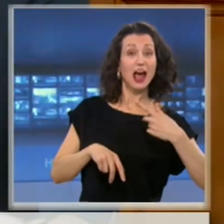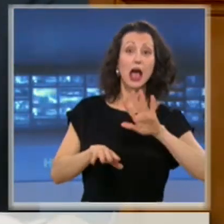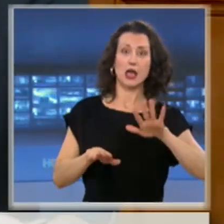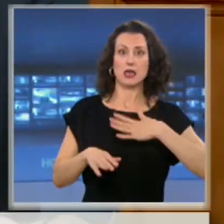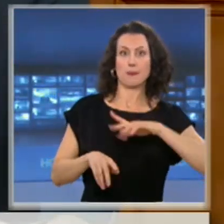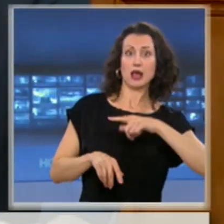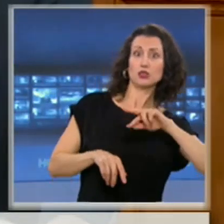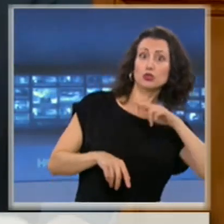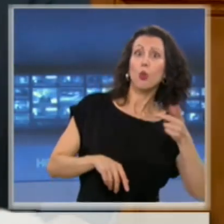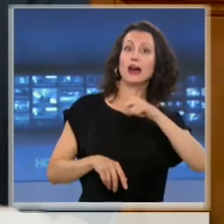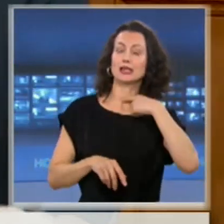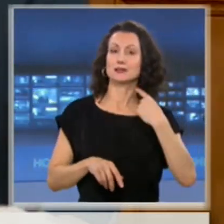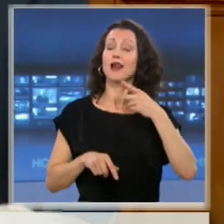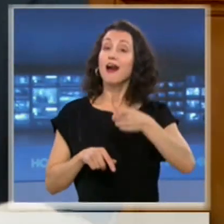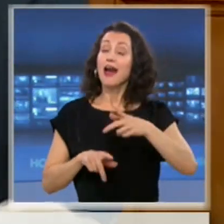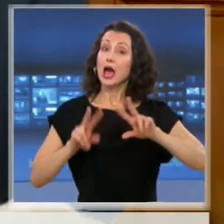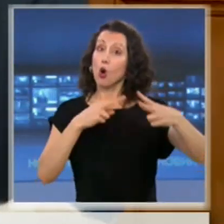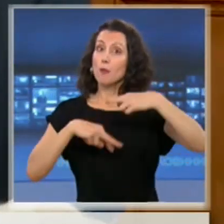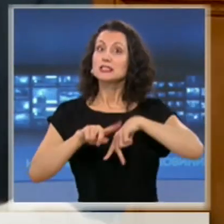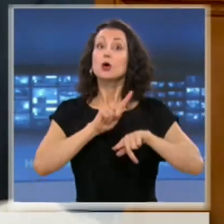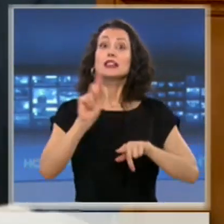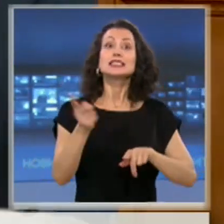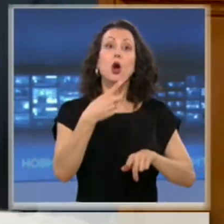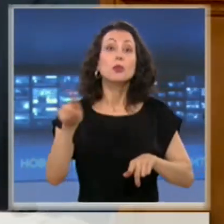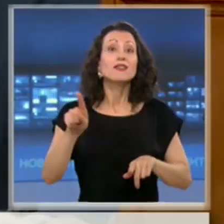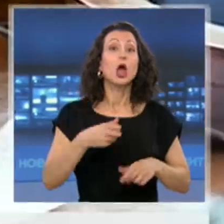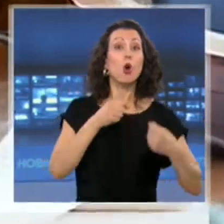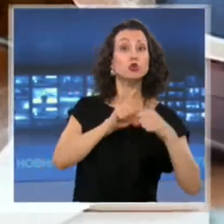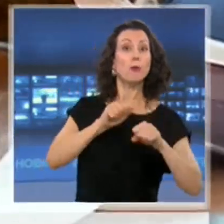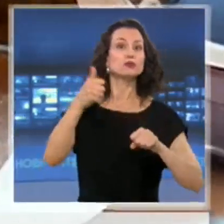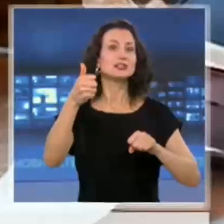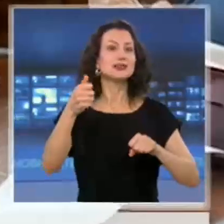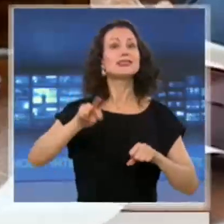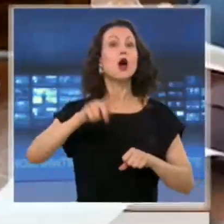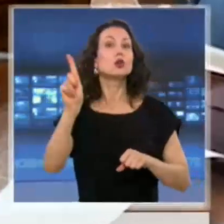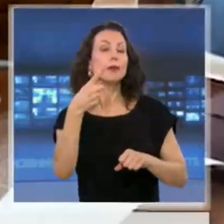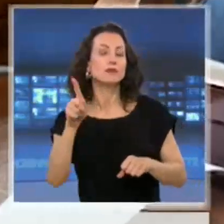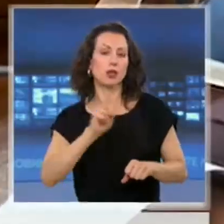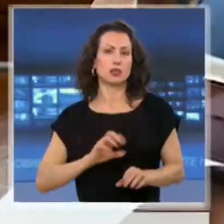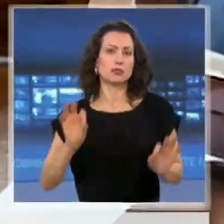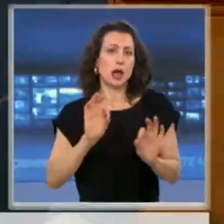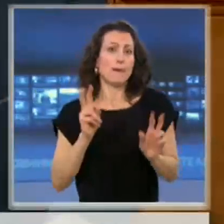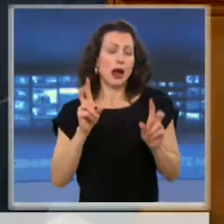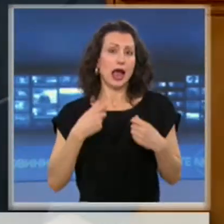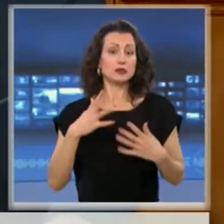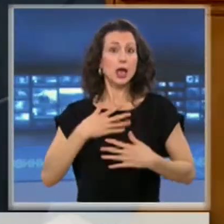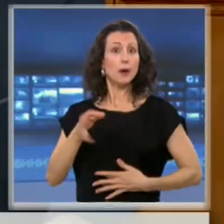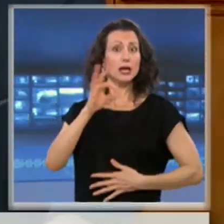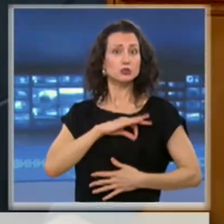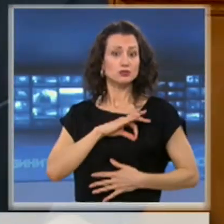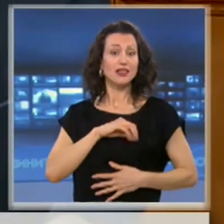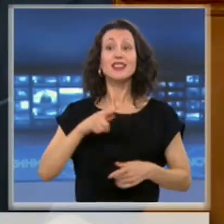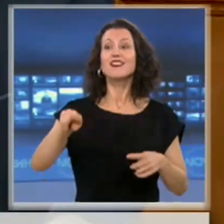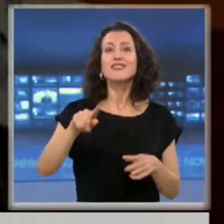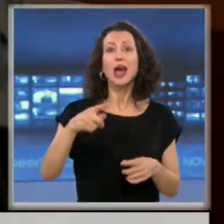от опозицията, а от управляващите, няма как да стигне до резултати. Същото ще стане и тук. Тоест, опитвате се да заметете